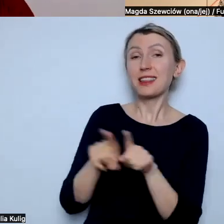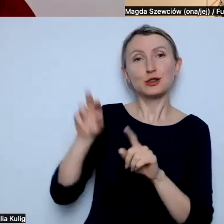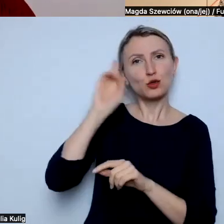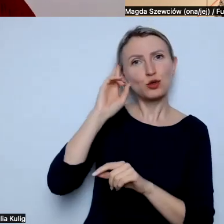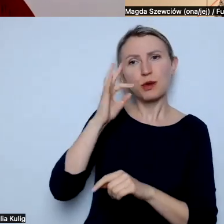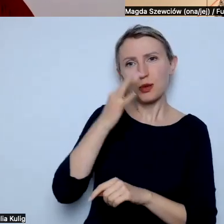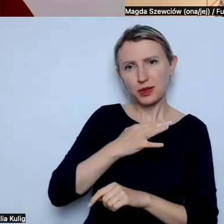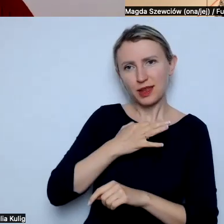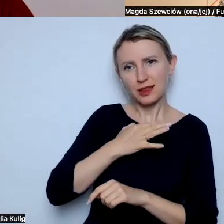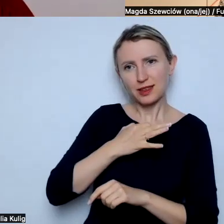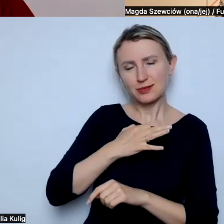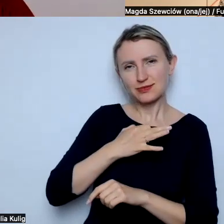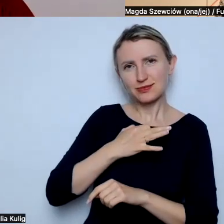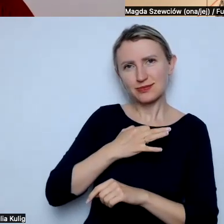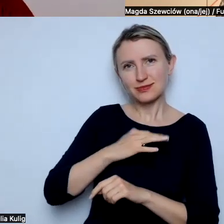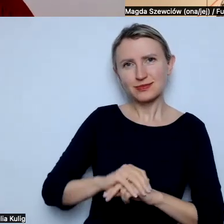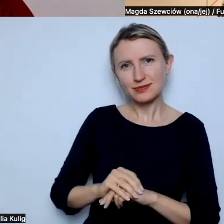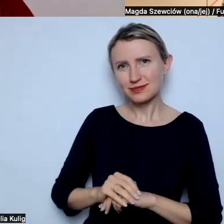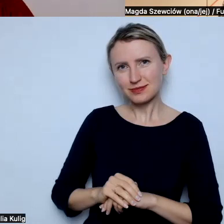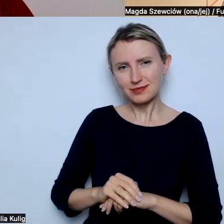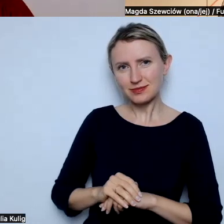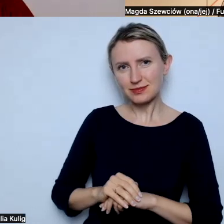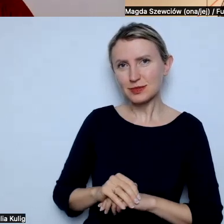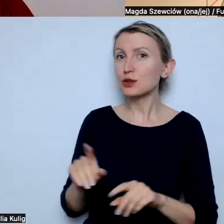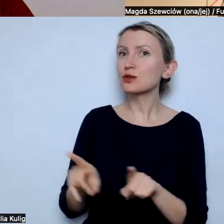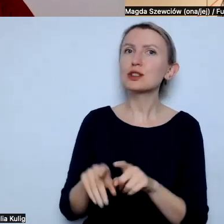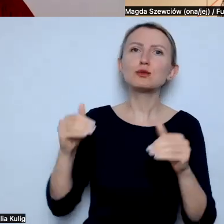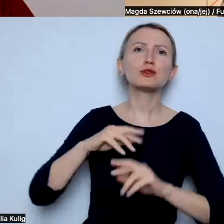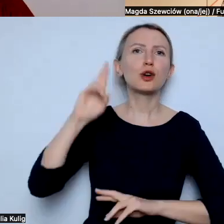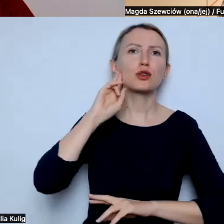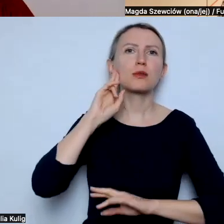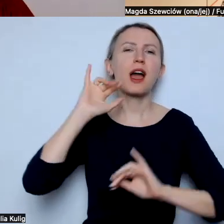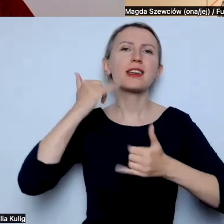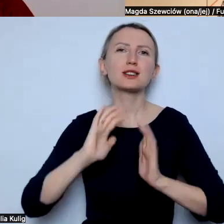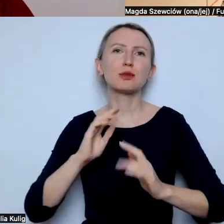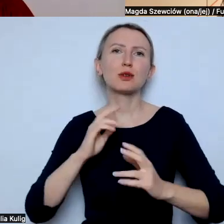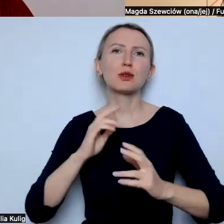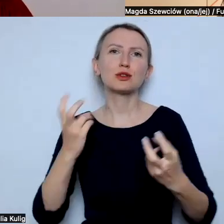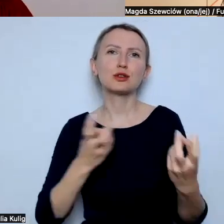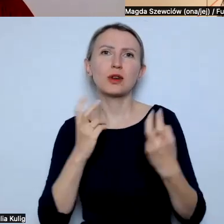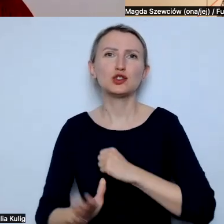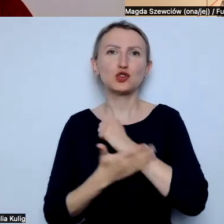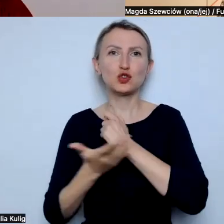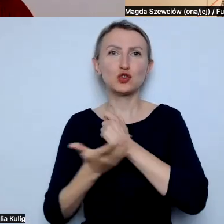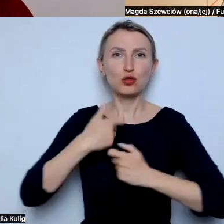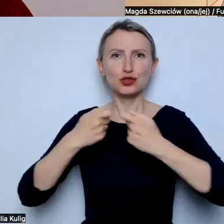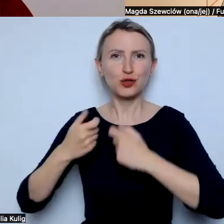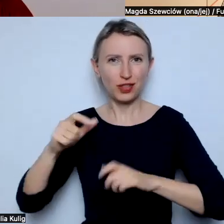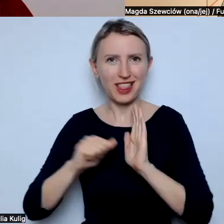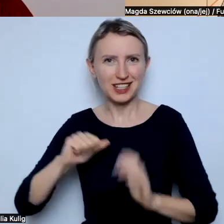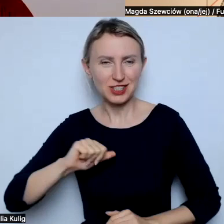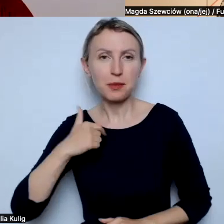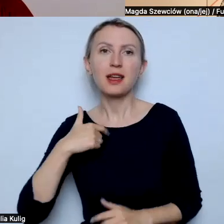takie, że też można to rozumieć tak, że jak szukać sojuszników dla siebie, jeżeli ja jestem ze